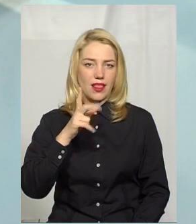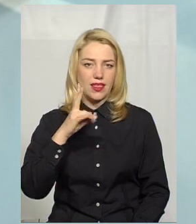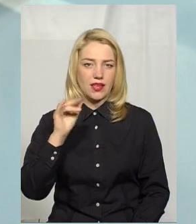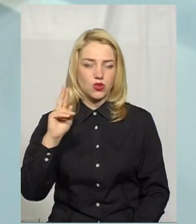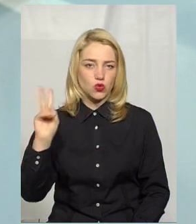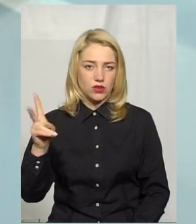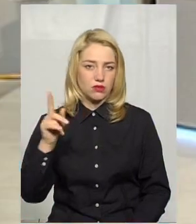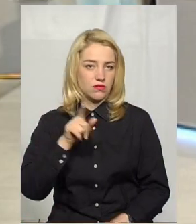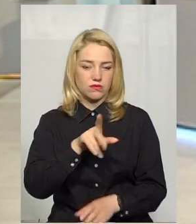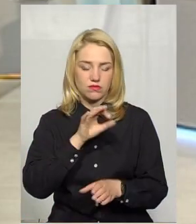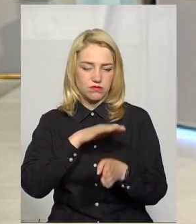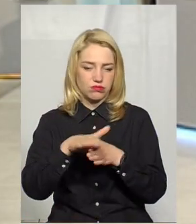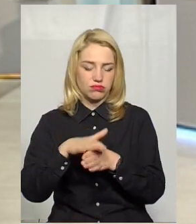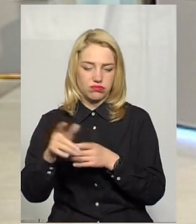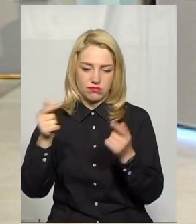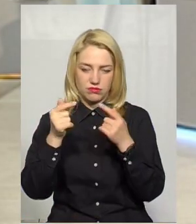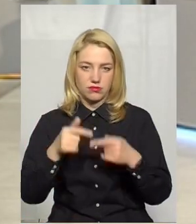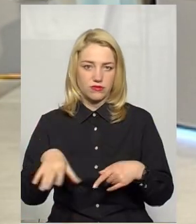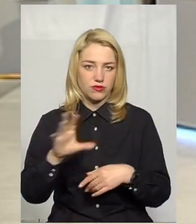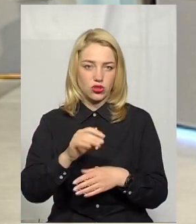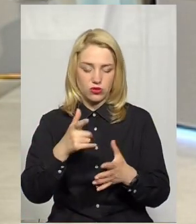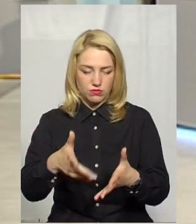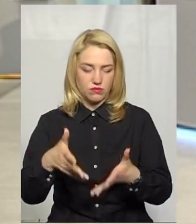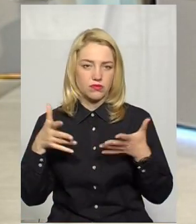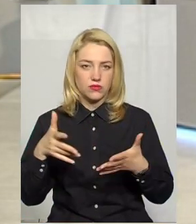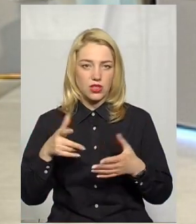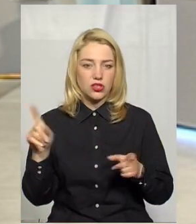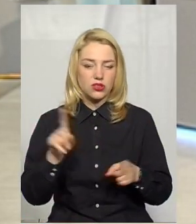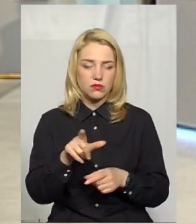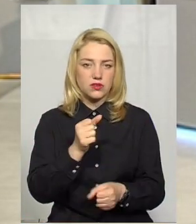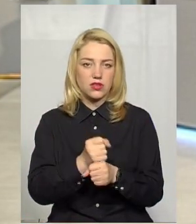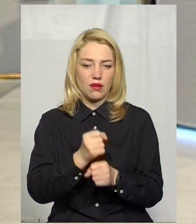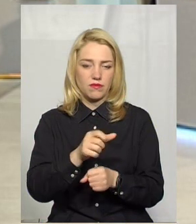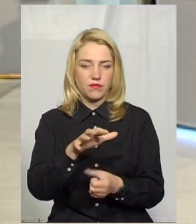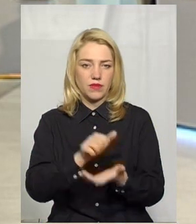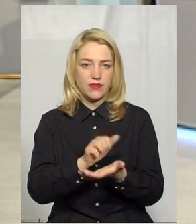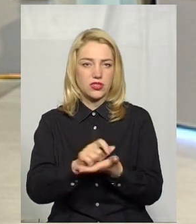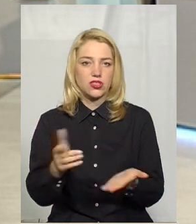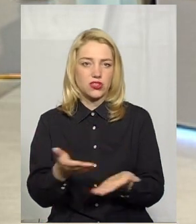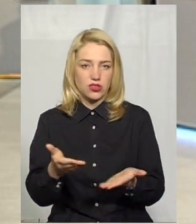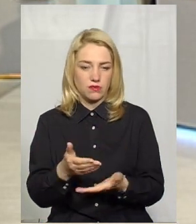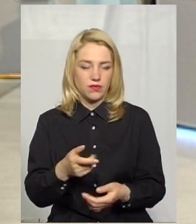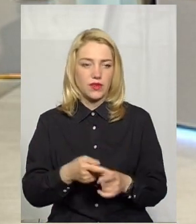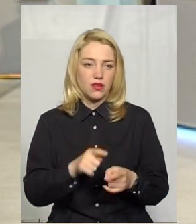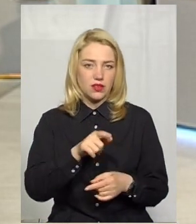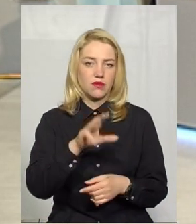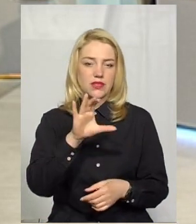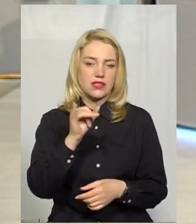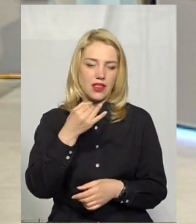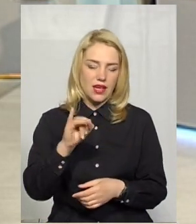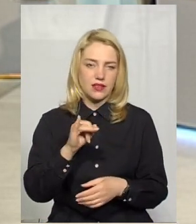От в них звіти, там, абсолютно всім критеріям відповідають. Зрозуміло, чим займався депутат. Якщо, наприклад, в Ігора Афічука там більше слайди